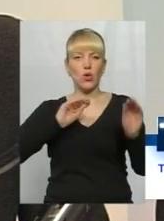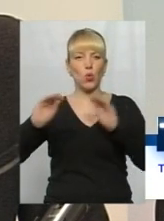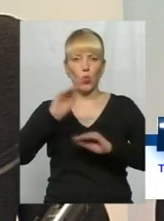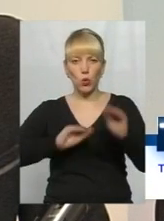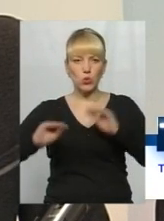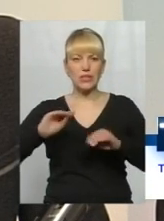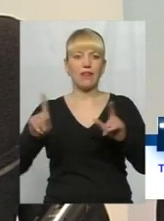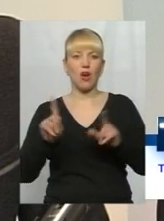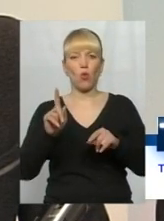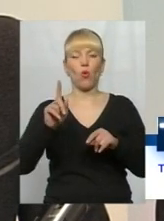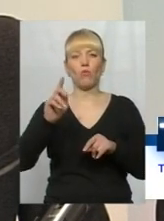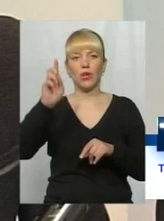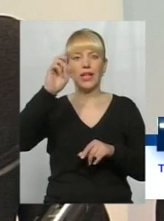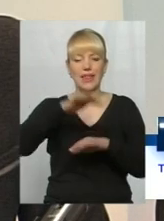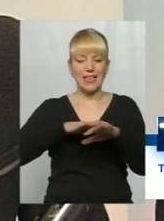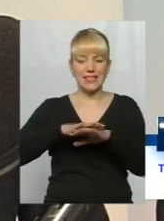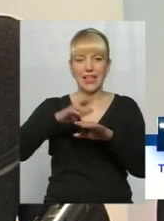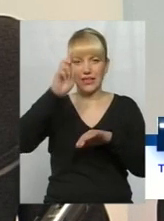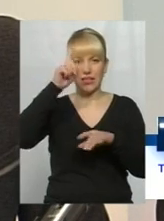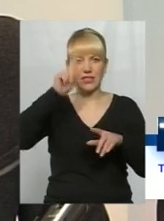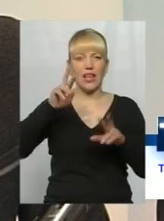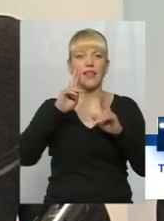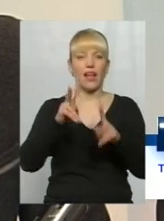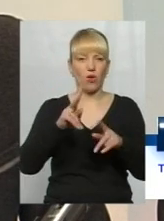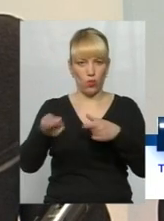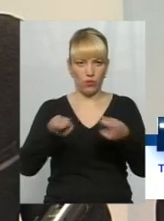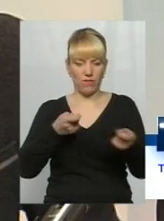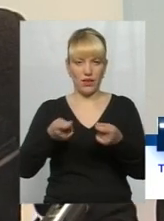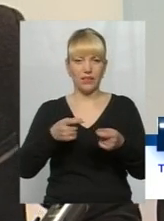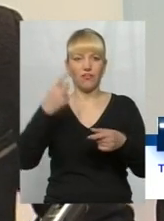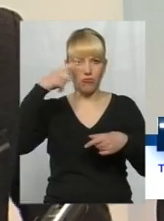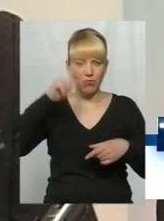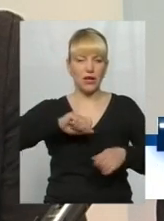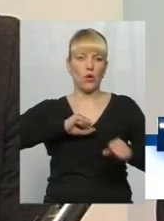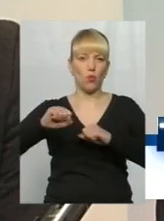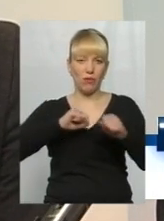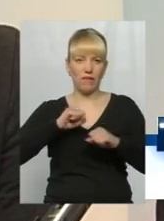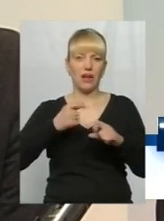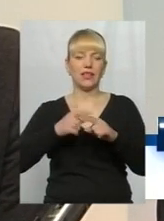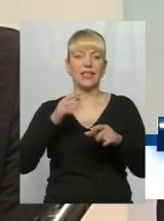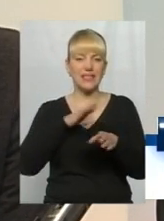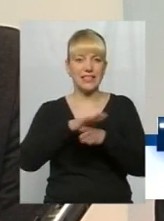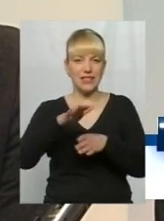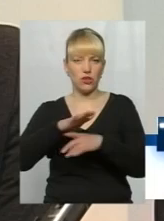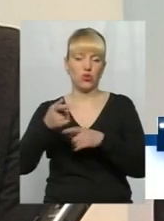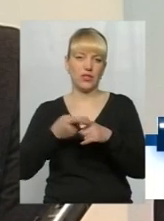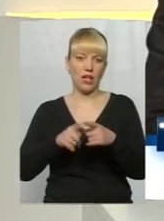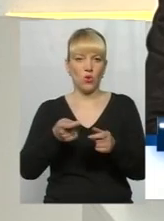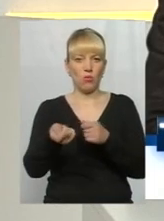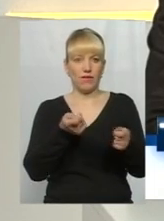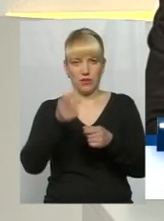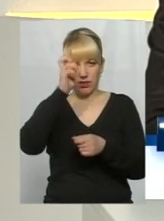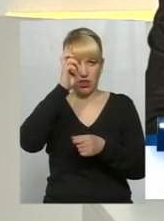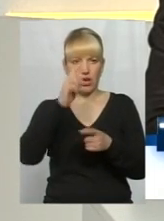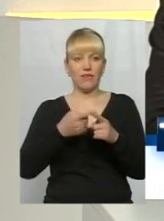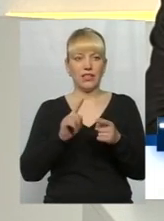населення держави знає, як управляти, вміє управляти і здійснює управління зрештою державою. Ну, і, власне, я